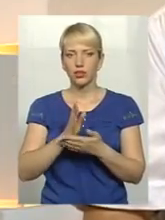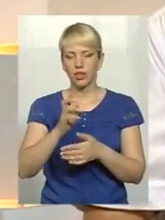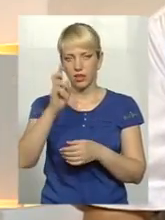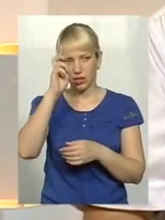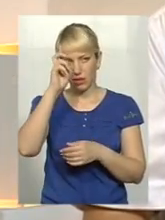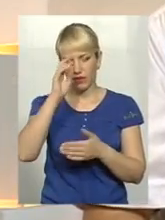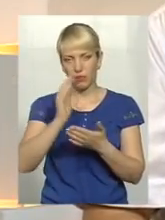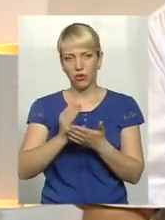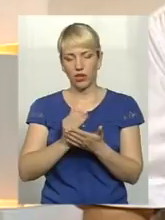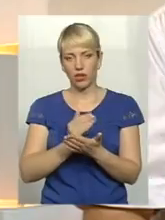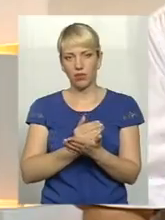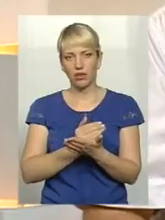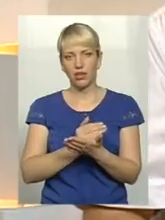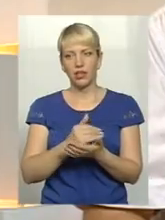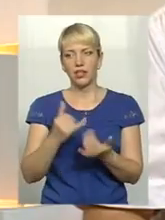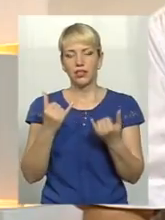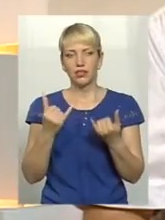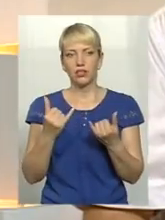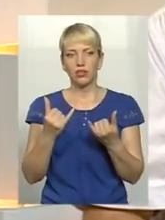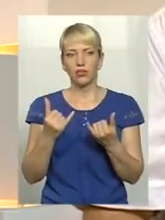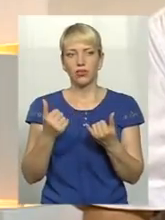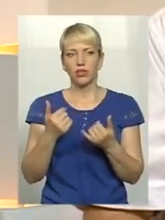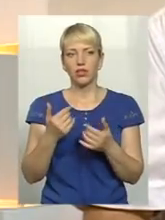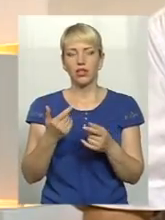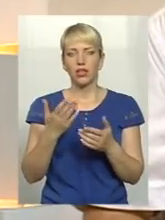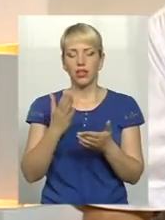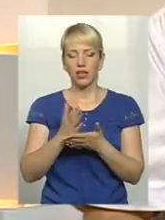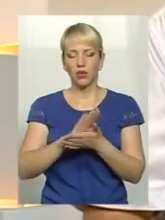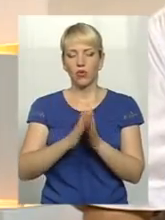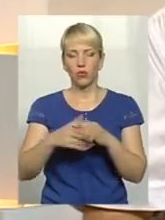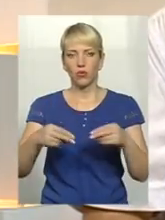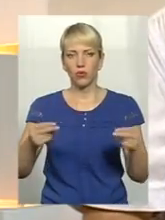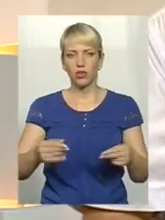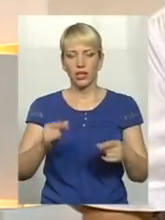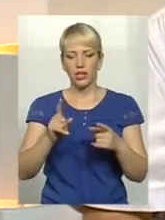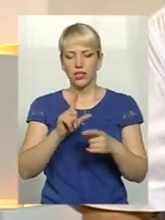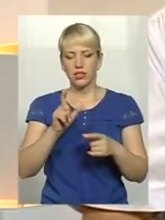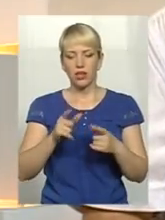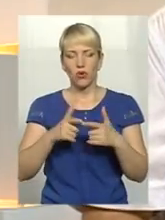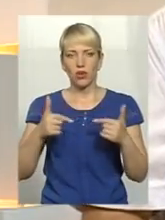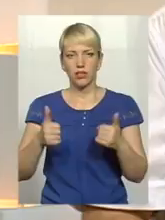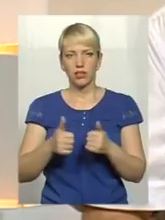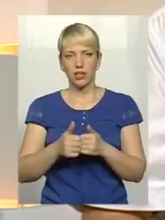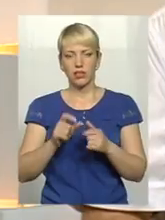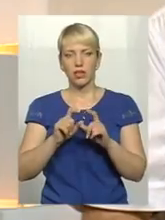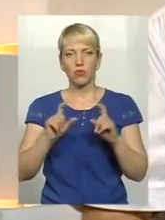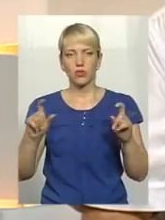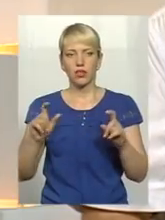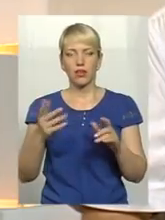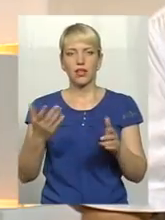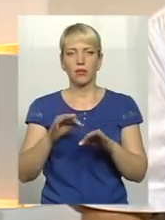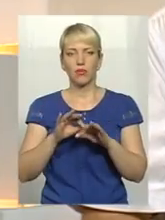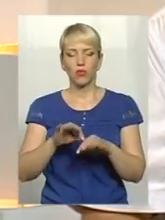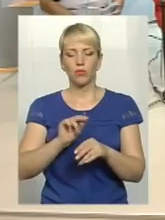програма, і сьогодні вкладені відповідні угоди з організаціями, установами, і проходить